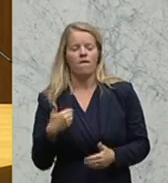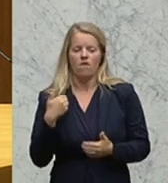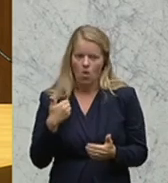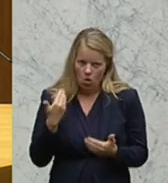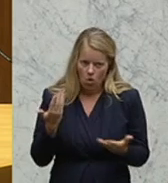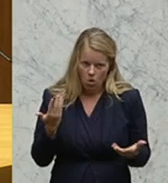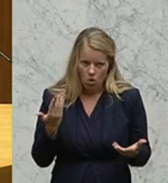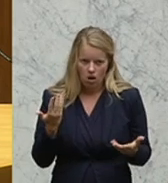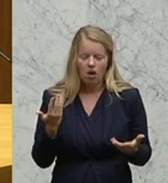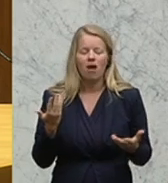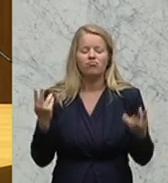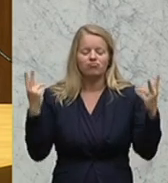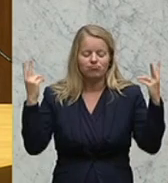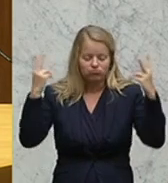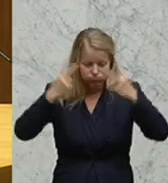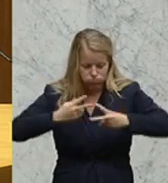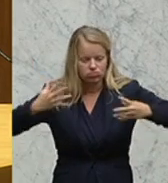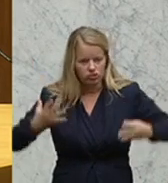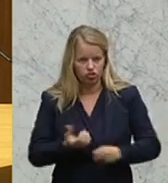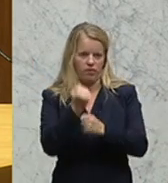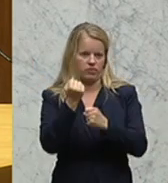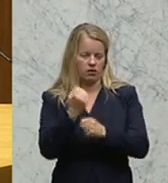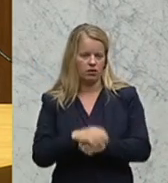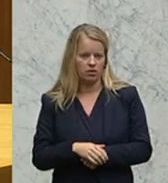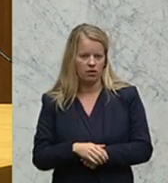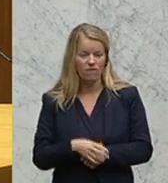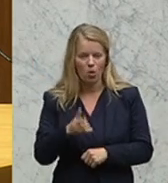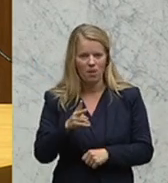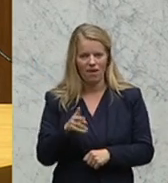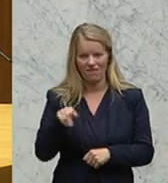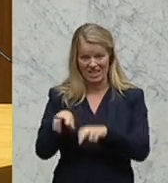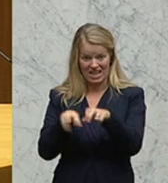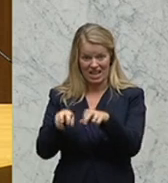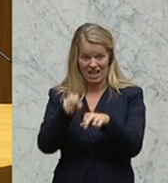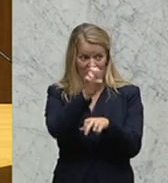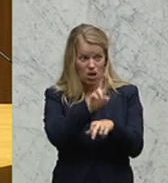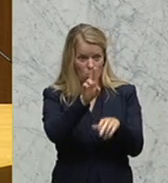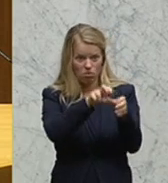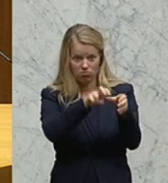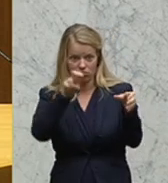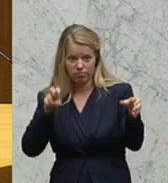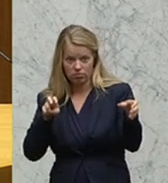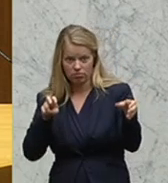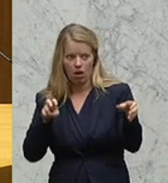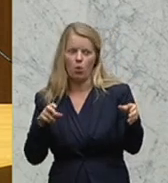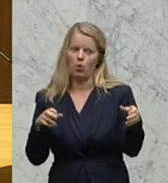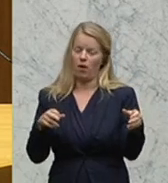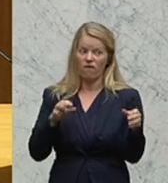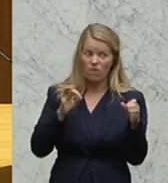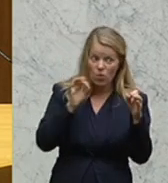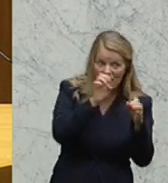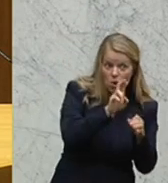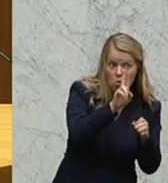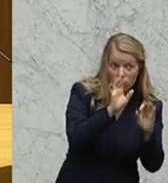gekommen ist, eine Einigung herbeizuführen. Denn die Folgen eines solchen Austritts wären weder für die EU solches noch für Griechenland